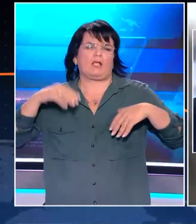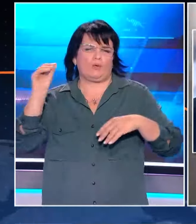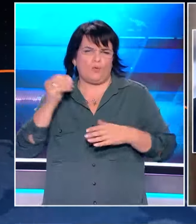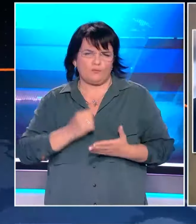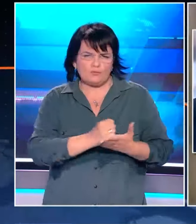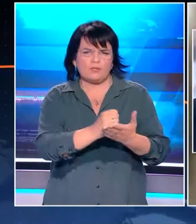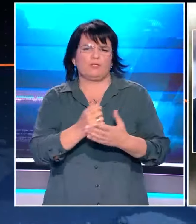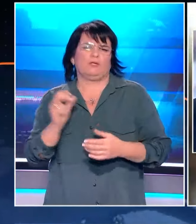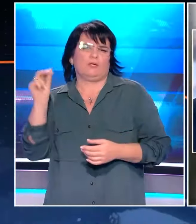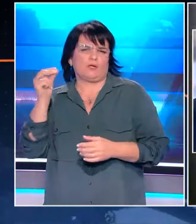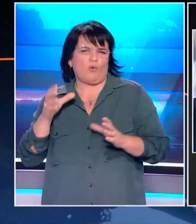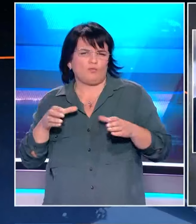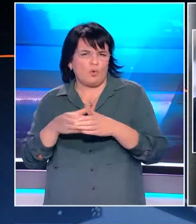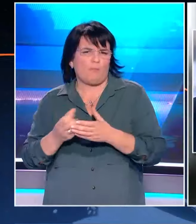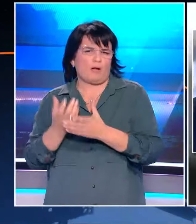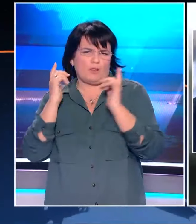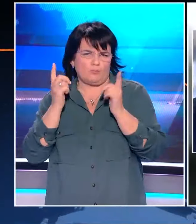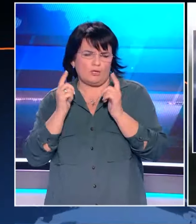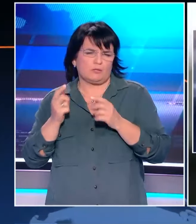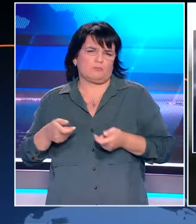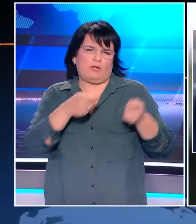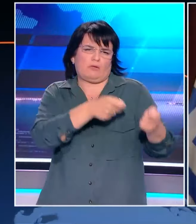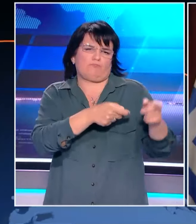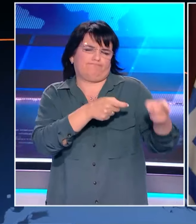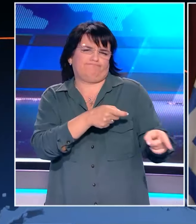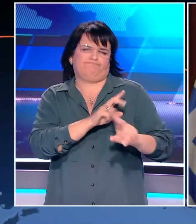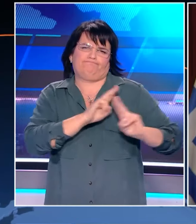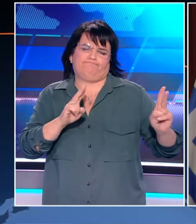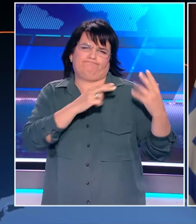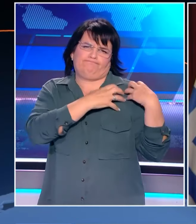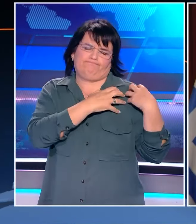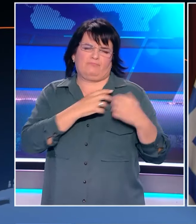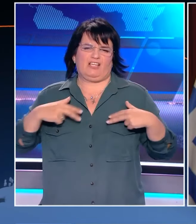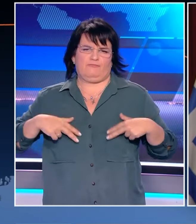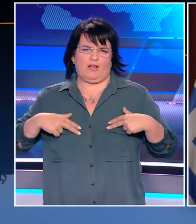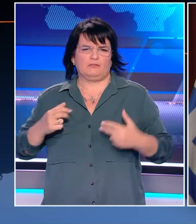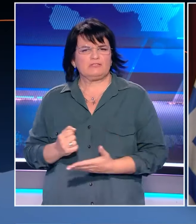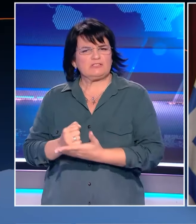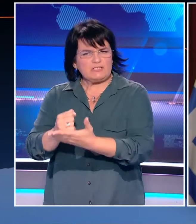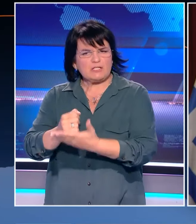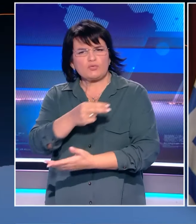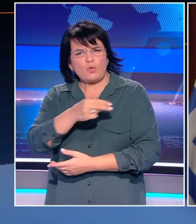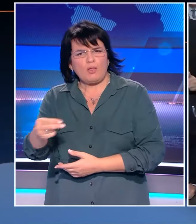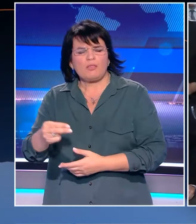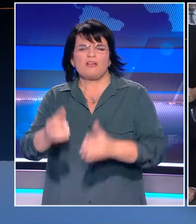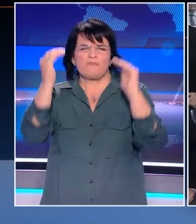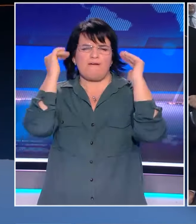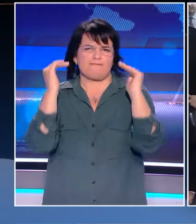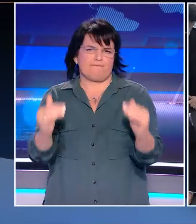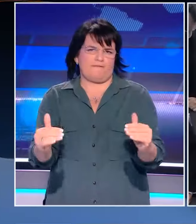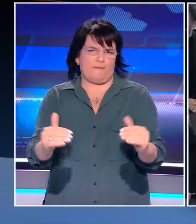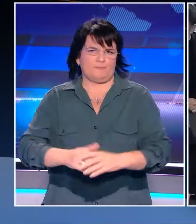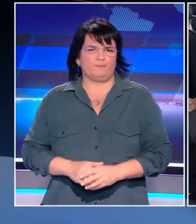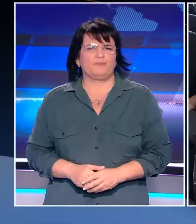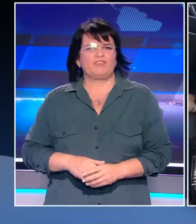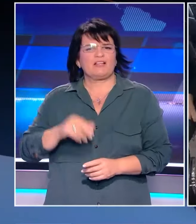η Κοινοβουλευτική Ομάδα της Νέας Δημοκρατίας για να με σαφέστερος, στην κυβέρνηση. Και θεωρώ ότι αυτή η στήριξη, και έτσι είναι, είναι αδιατάρακτη. Πάντως ο